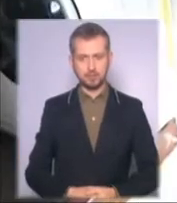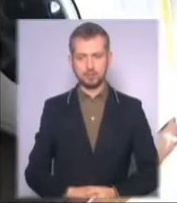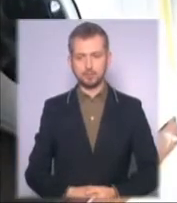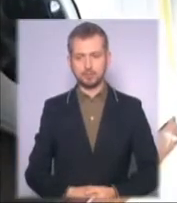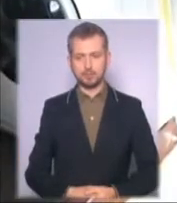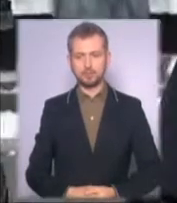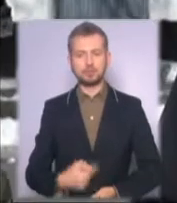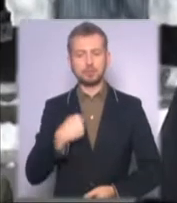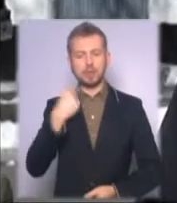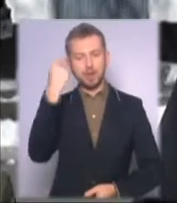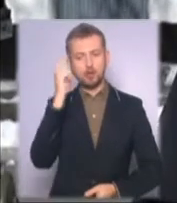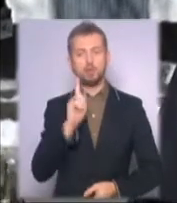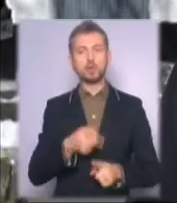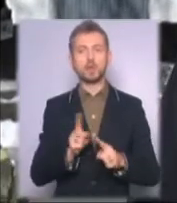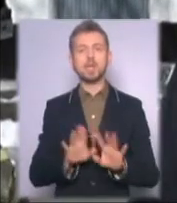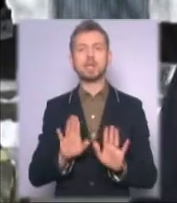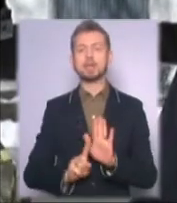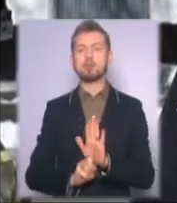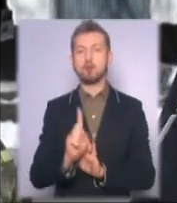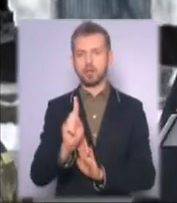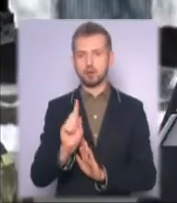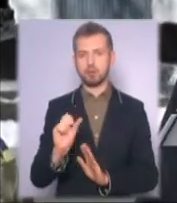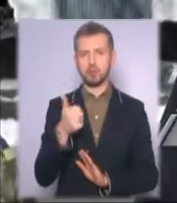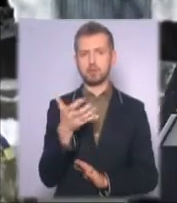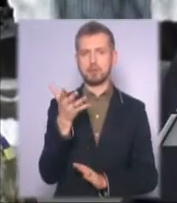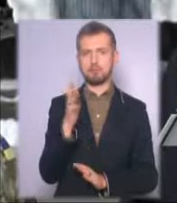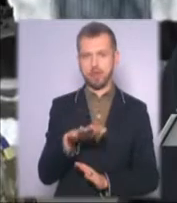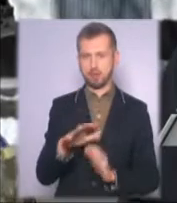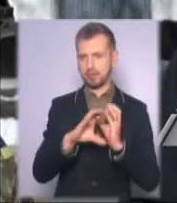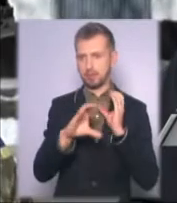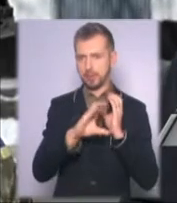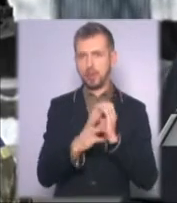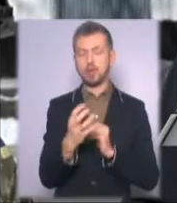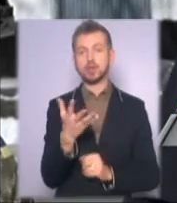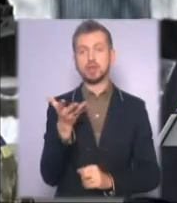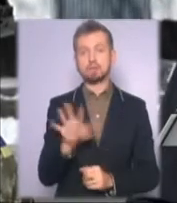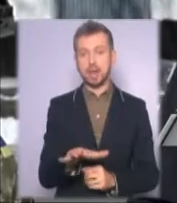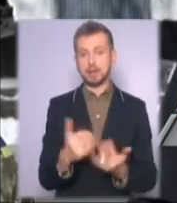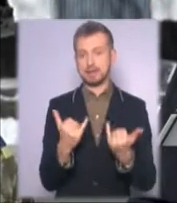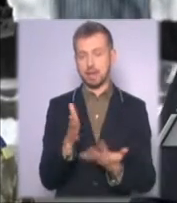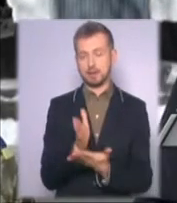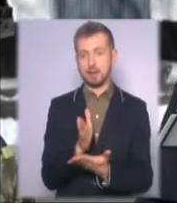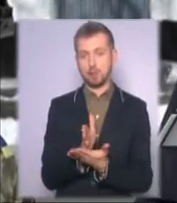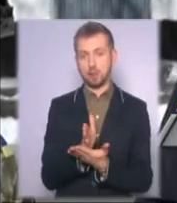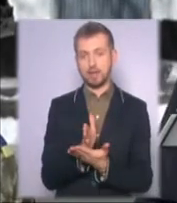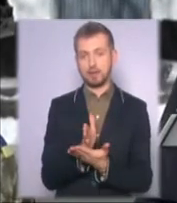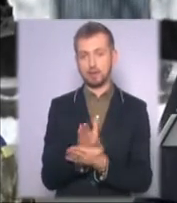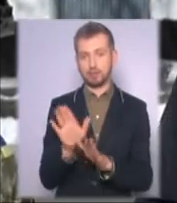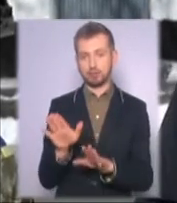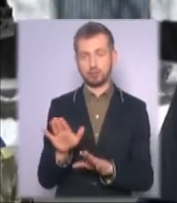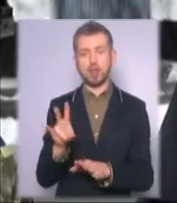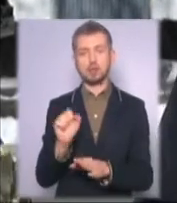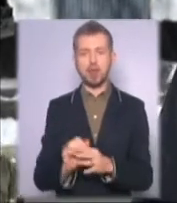Я думаю, що це тільки початок, перші п'ять кунгів. Ще п'ять зараз знаходяться на